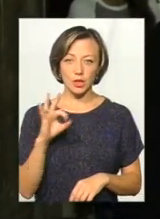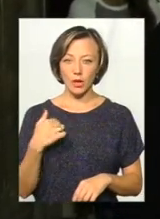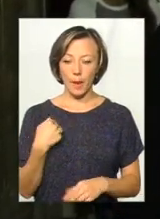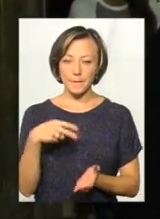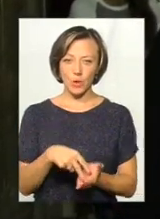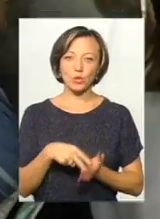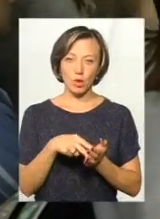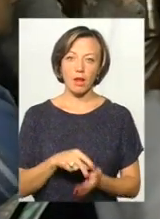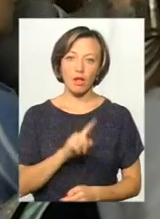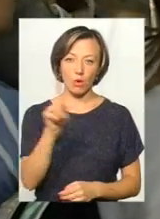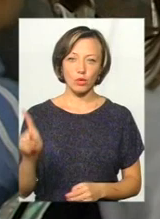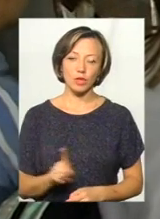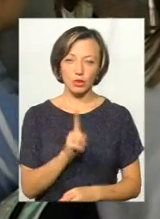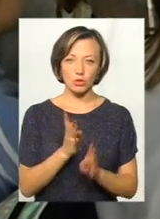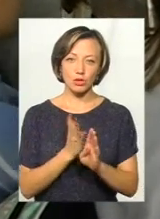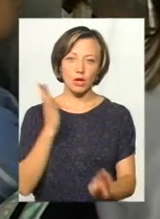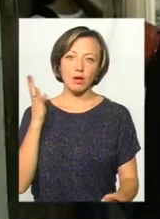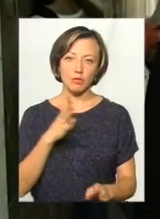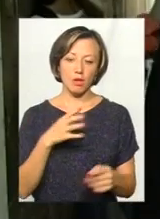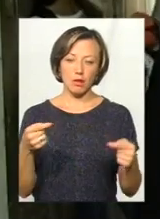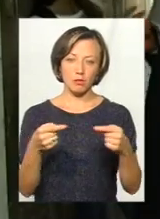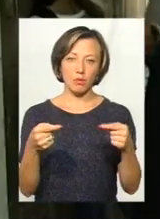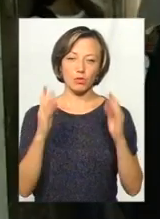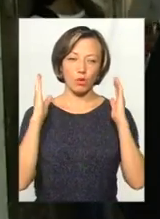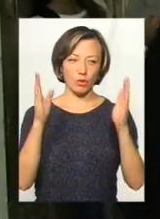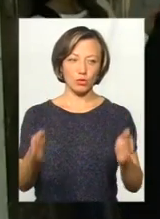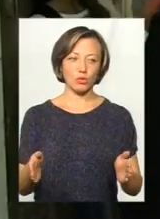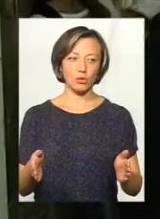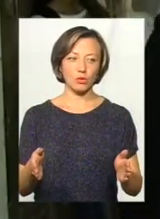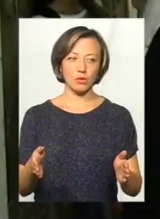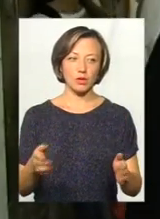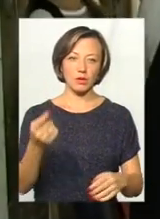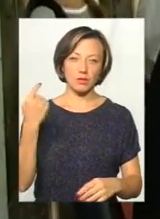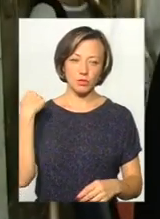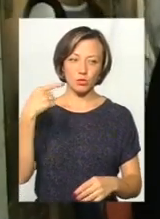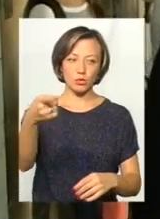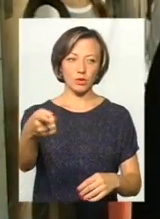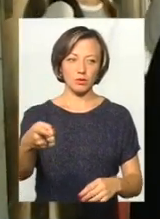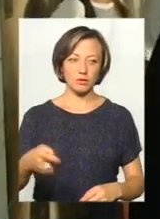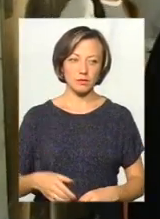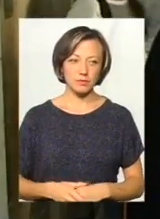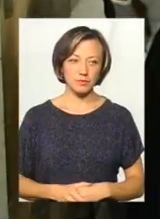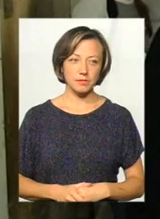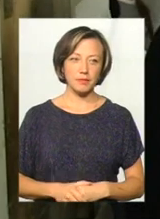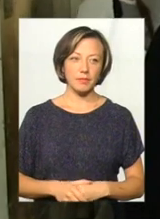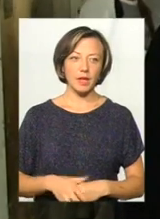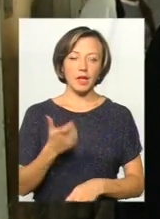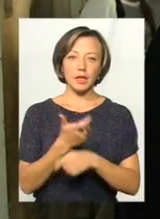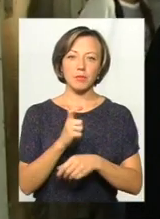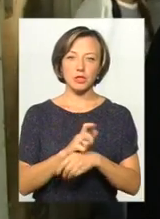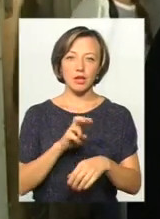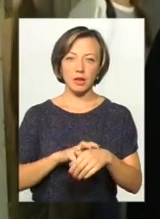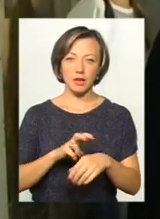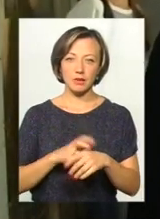я тут простояла годину. Черга була аж напроти коридору, тобі ж від тої до тої. Найбільше лікарів,